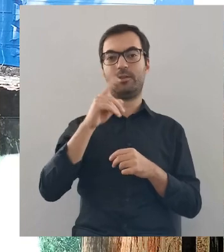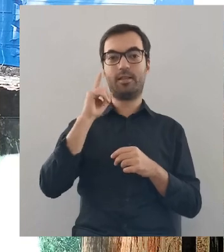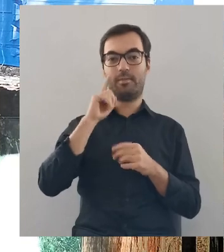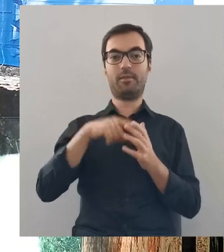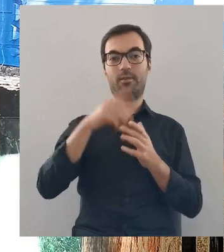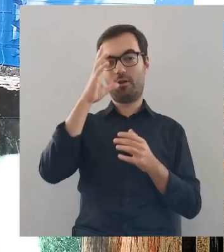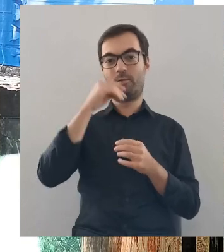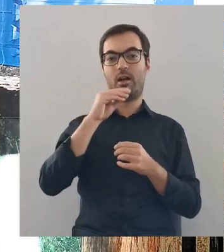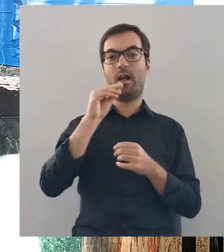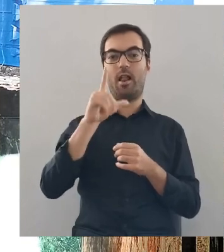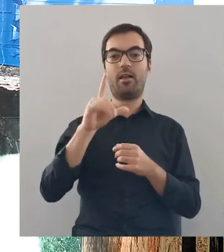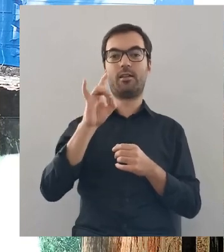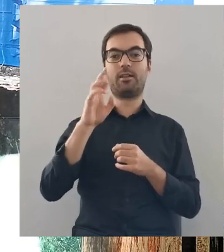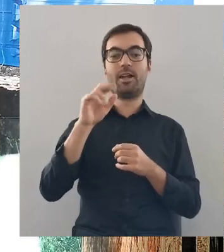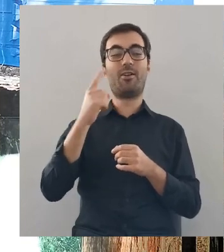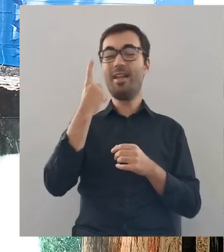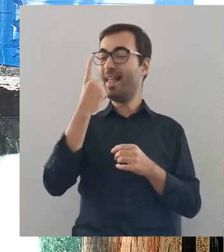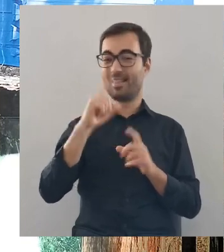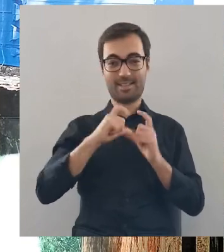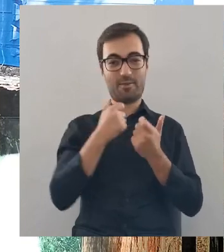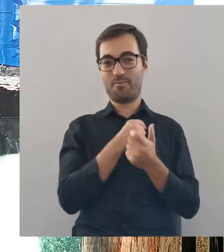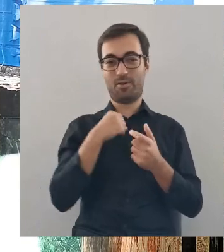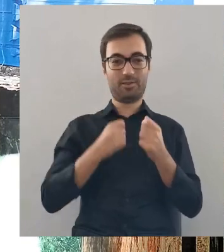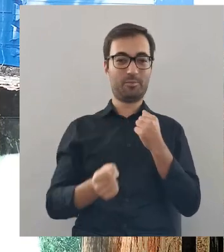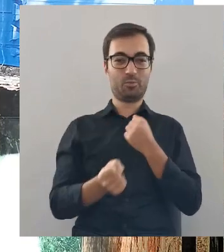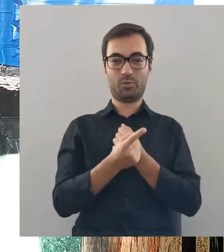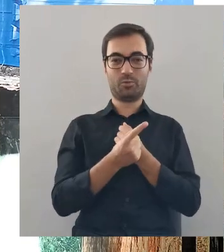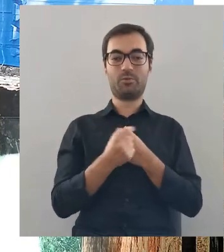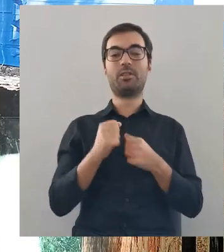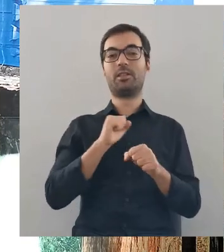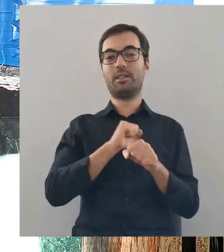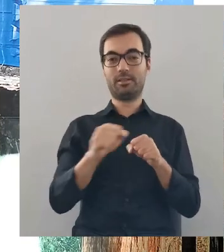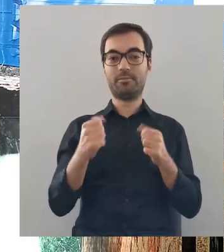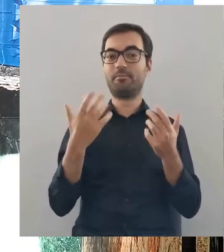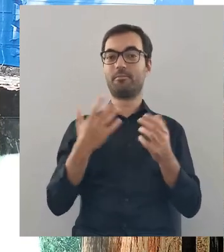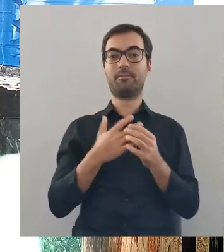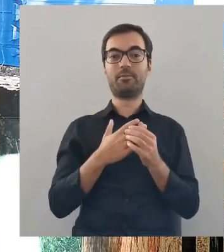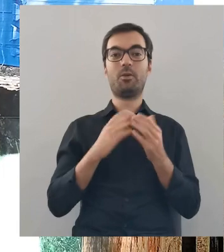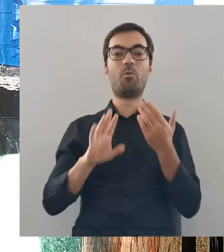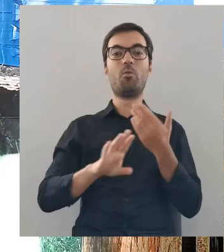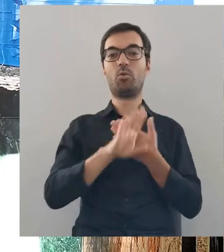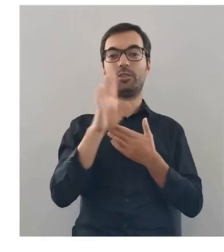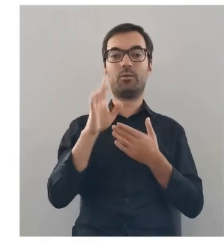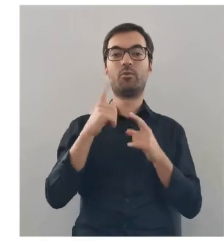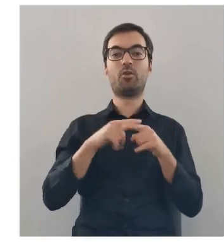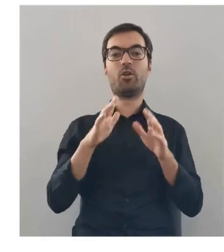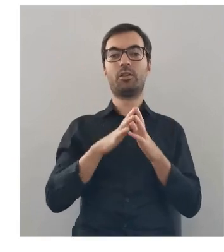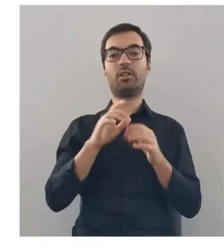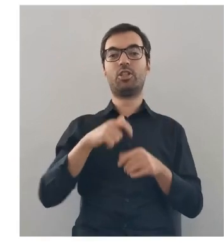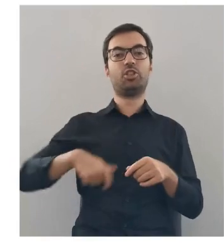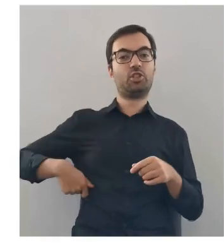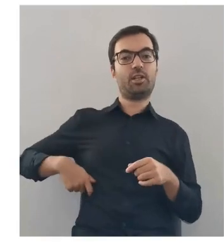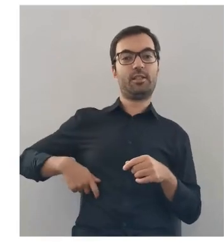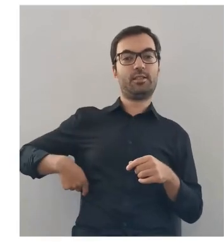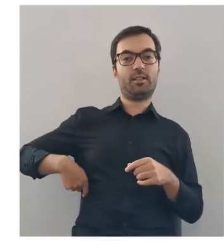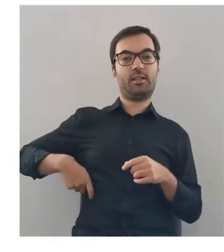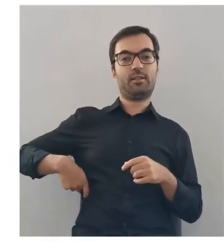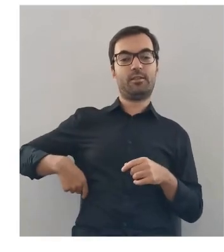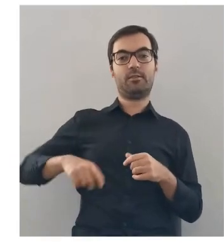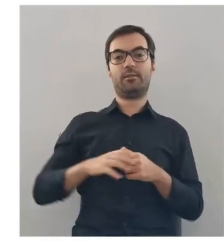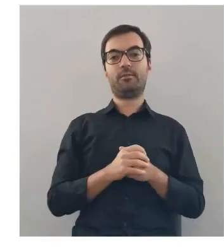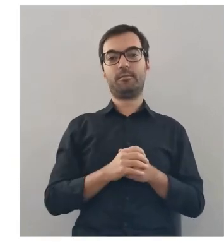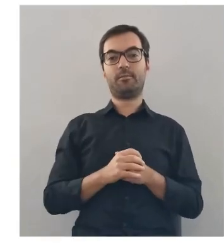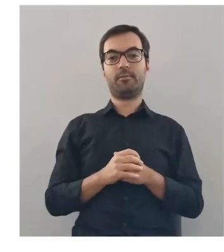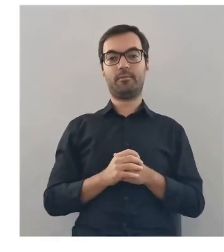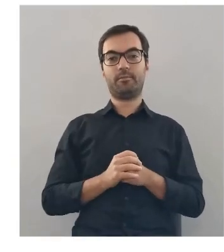obraz, naprawdę obraz El Greca, jedyny w Polsce, możemy oglądać w Muzeum Diecezjalnym w